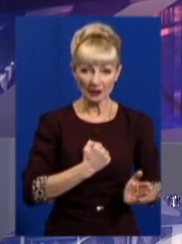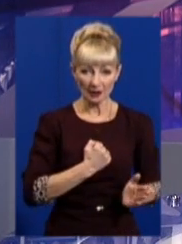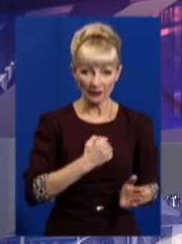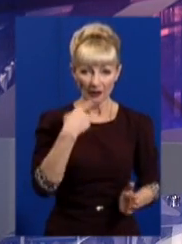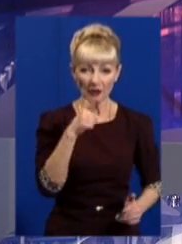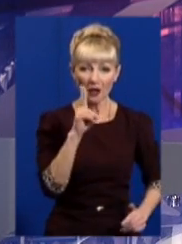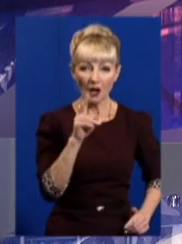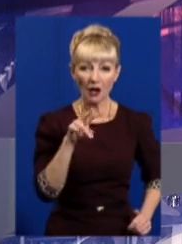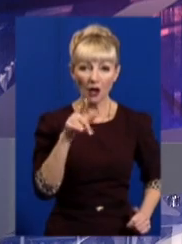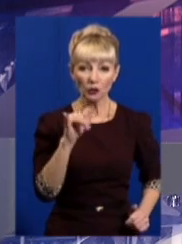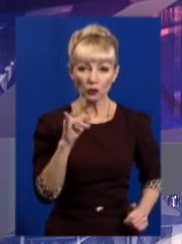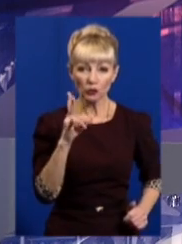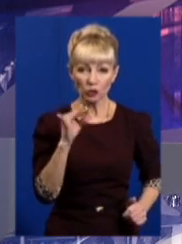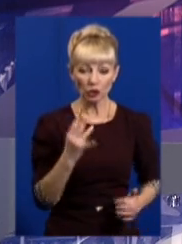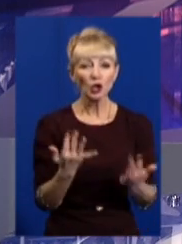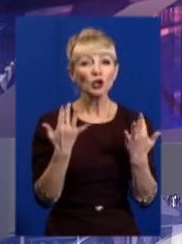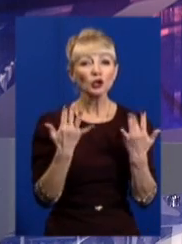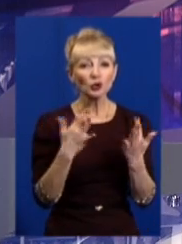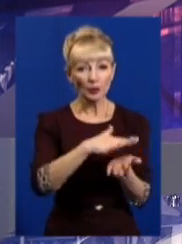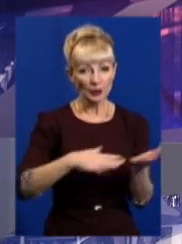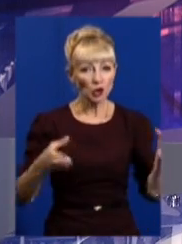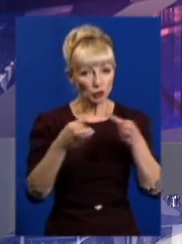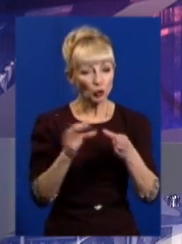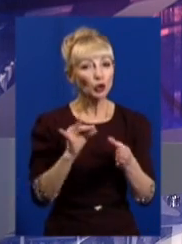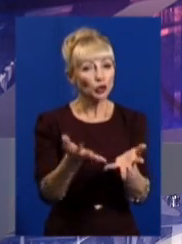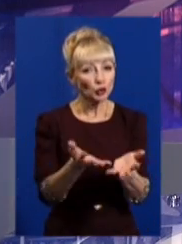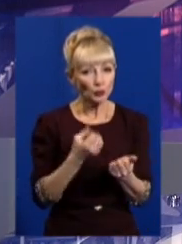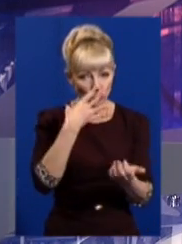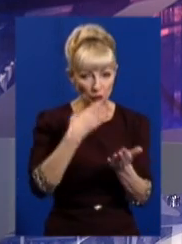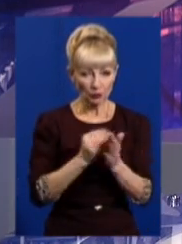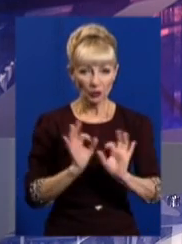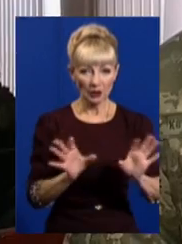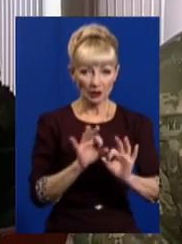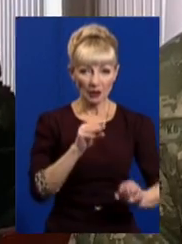Скільки триватимуть збори та що беруть із собою військові, розповість Світлана Стеценко.